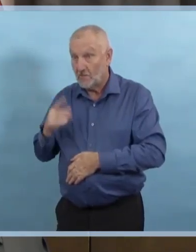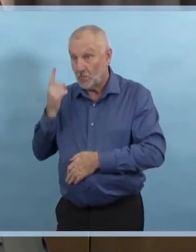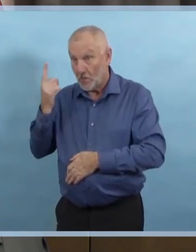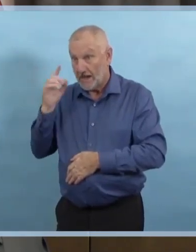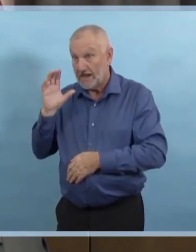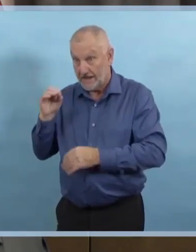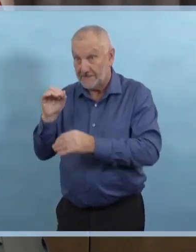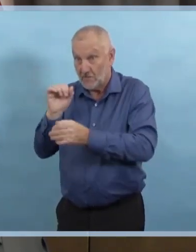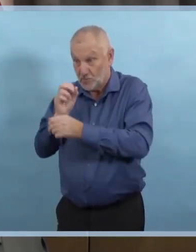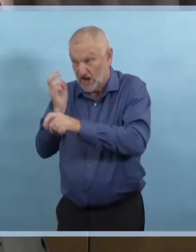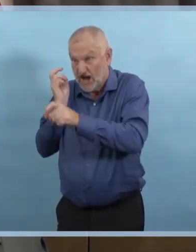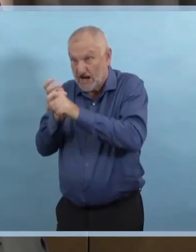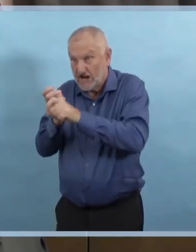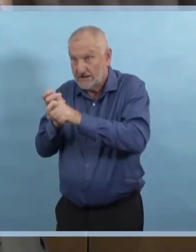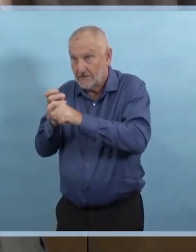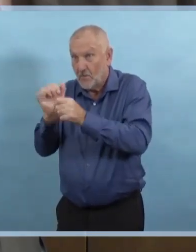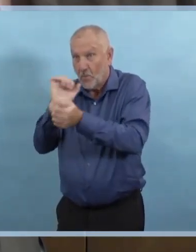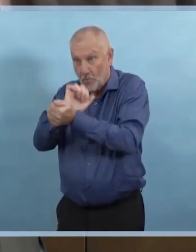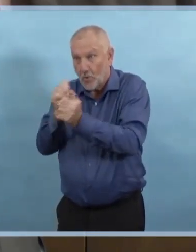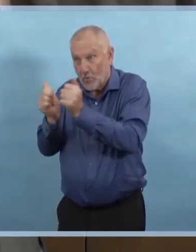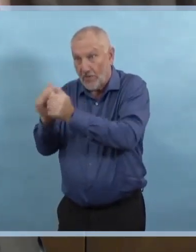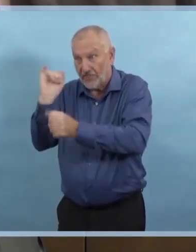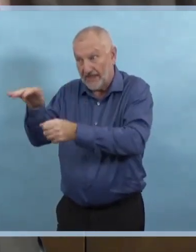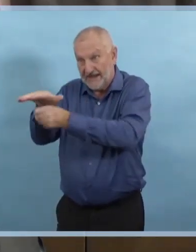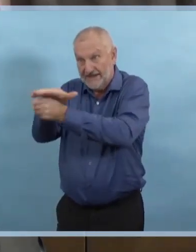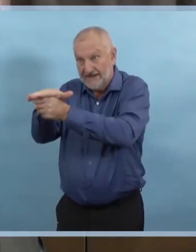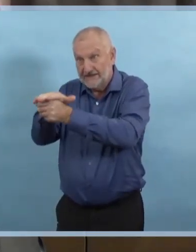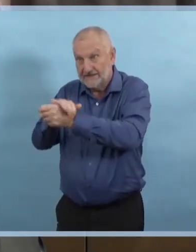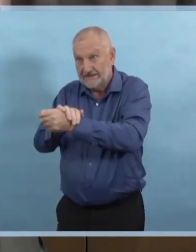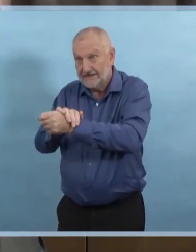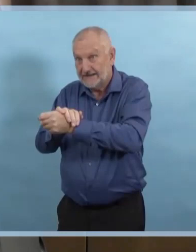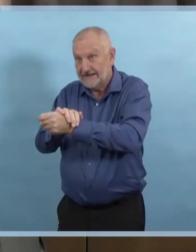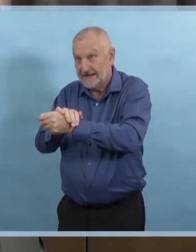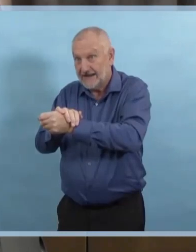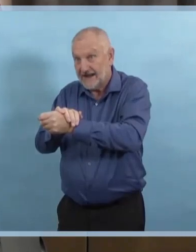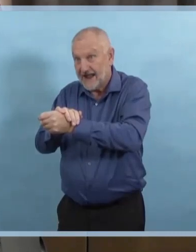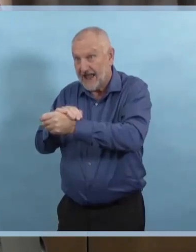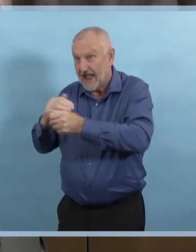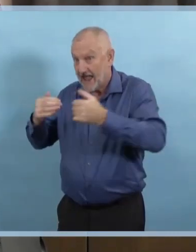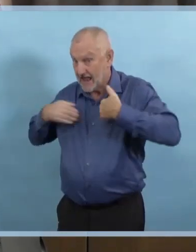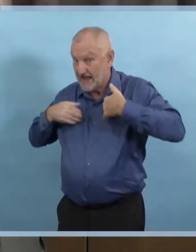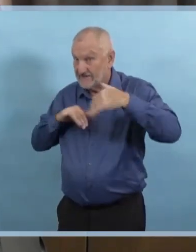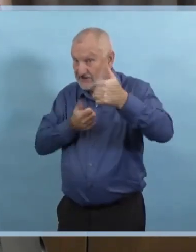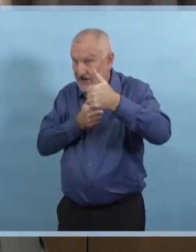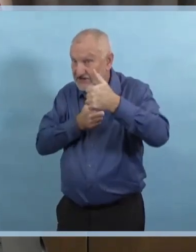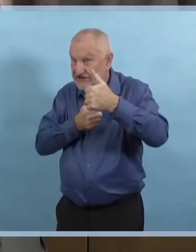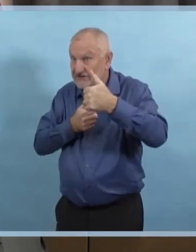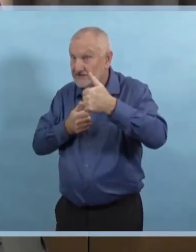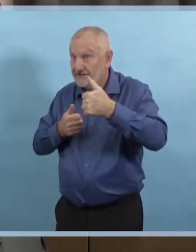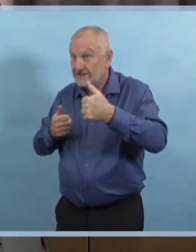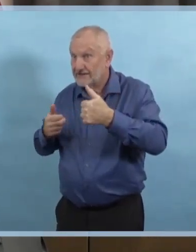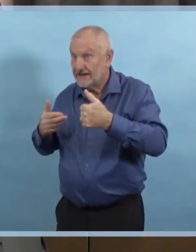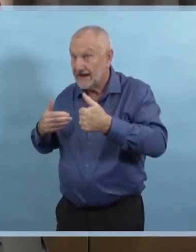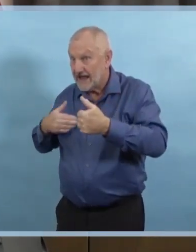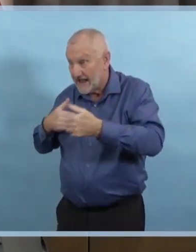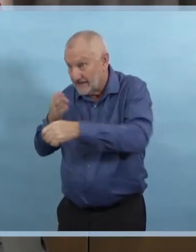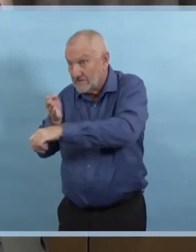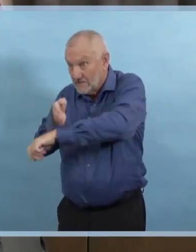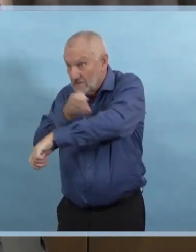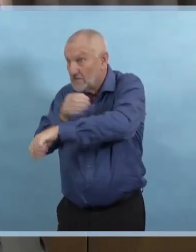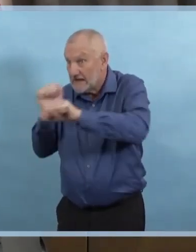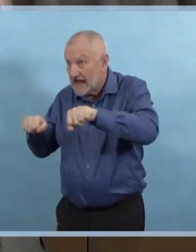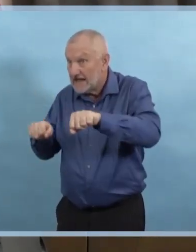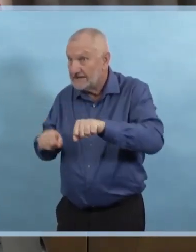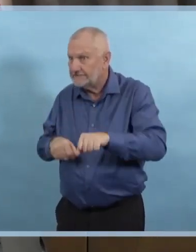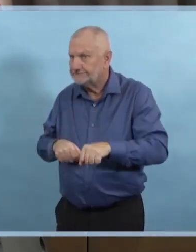possibilités d'amélioration. Et j'ai confiance qu'ils vont activement les explorer. Et la